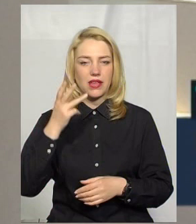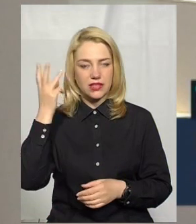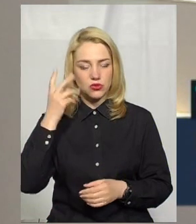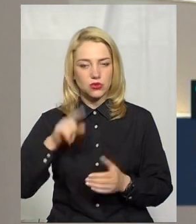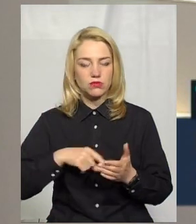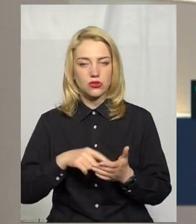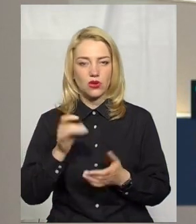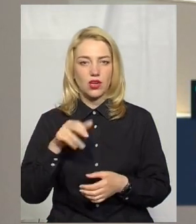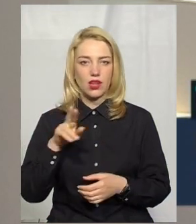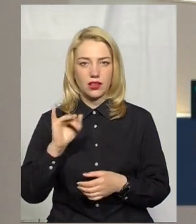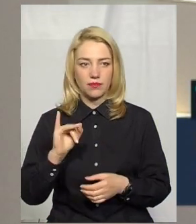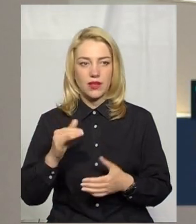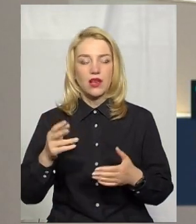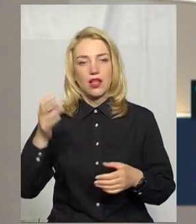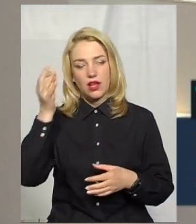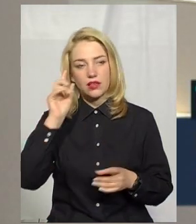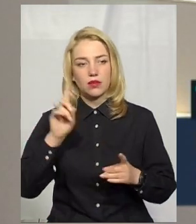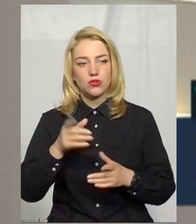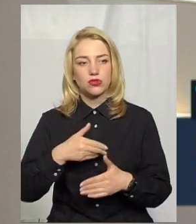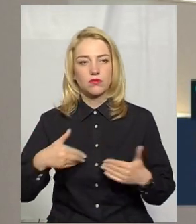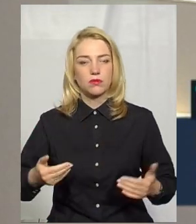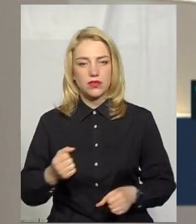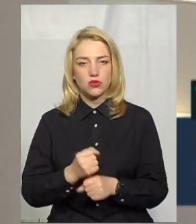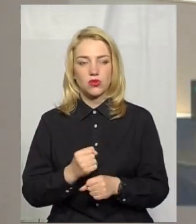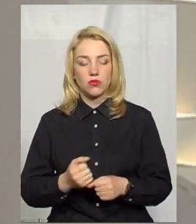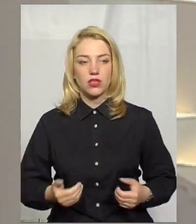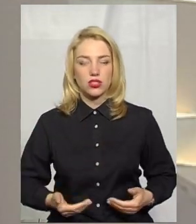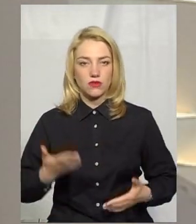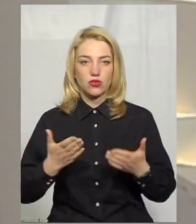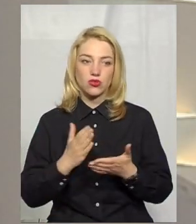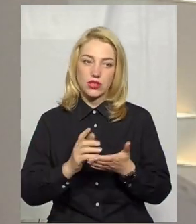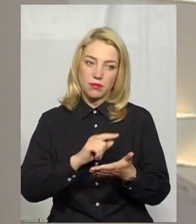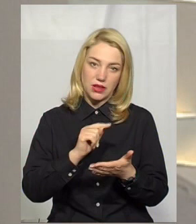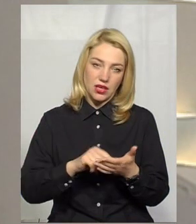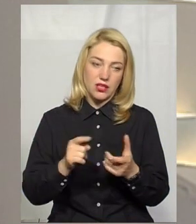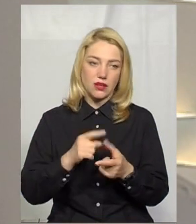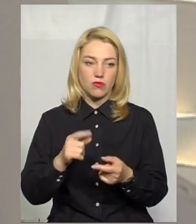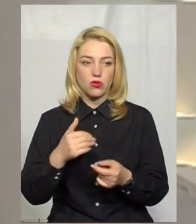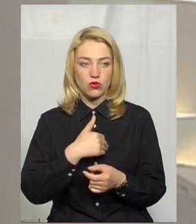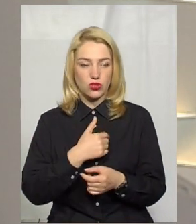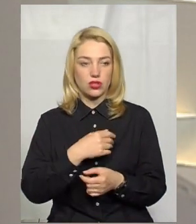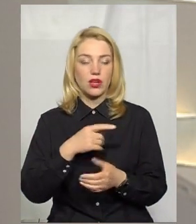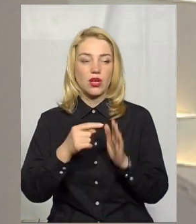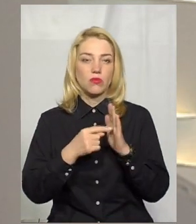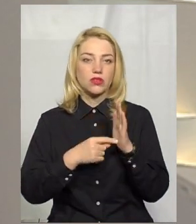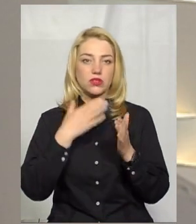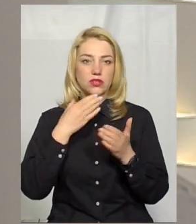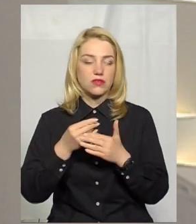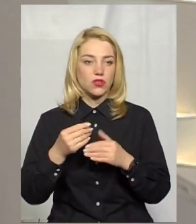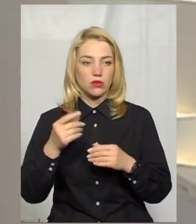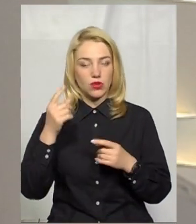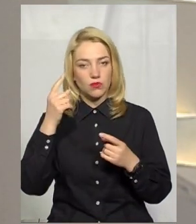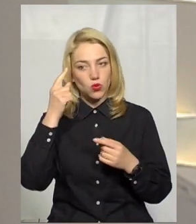Нагадаємо, ми працюємо наживо. Якщо маєте запитання, чи хочете поділитися своїми думками